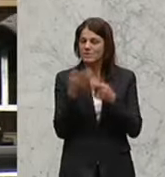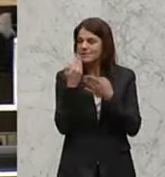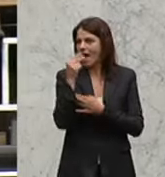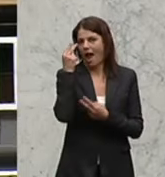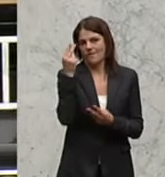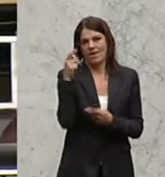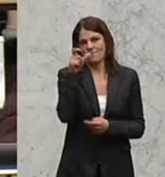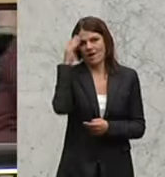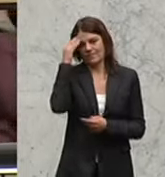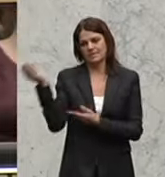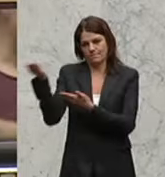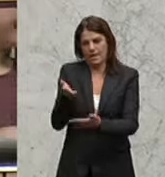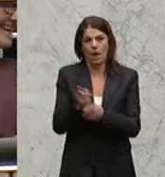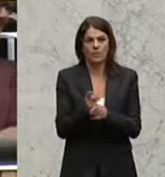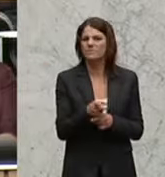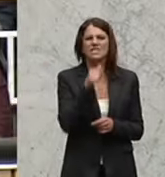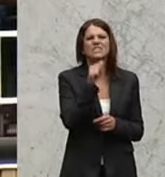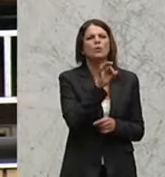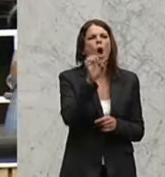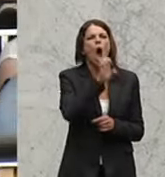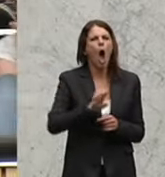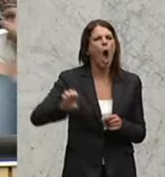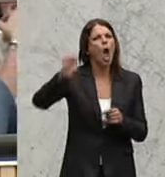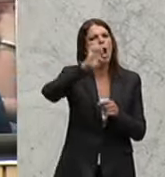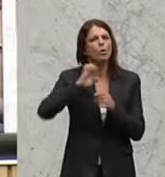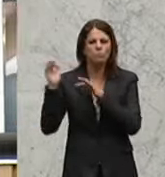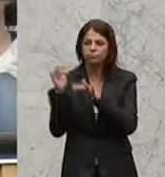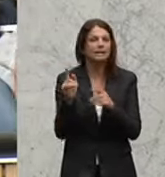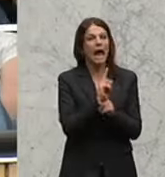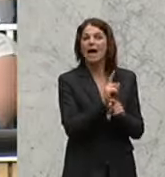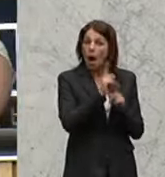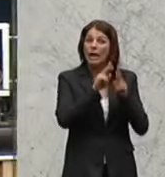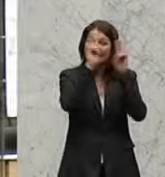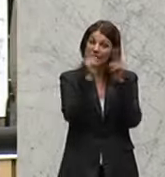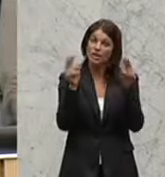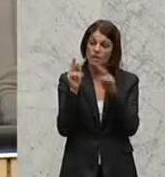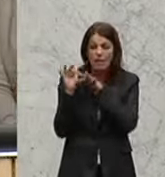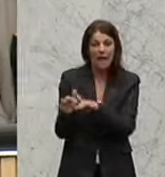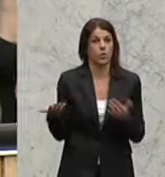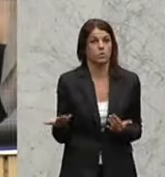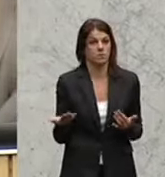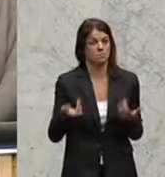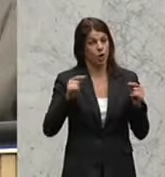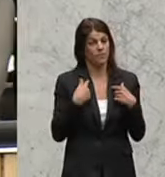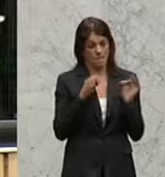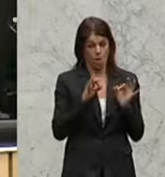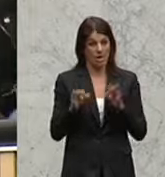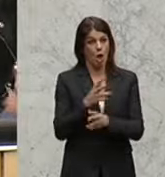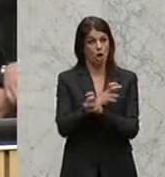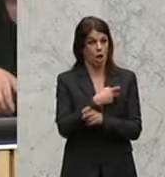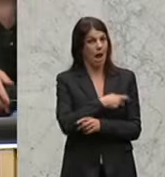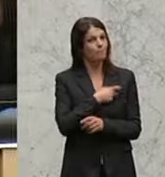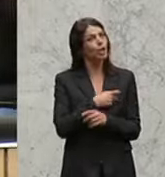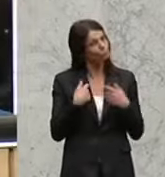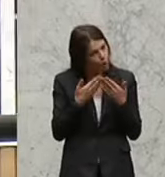Expertise. Es ist nicht nur eine Europäisierung, es ist auch eine Internationalisierung. Und ich glaube, dem kann man als moderne österreichische Partei nur